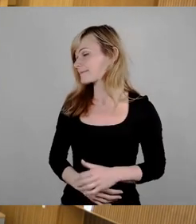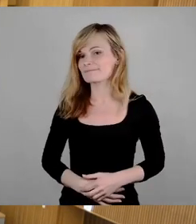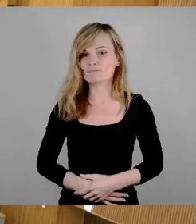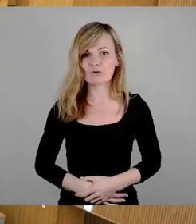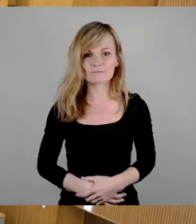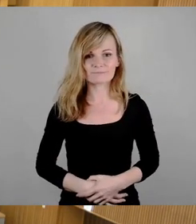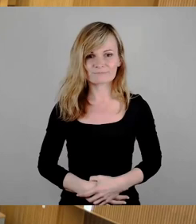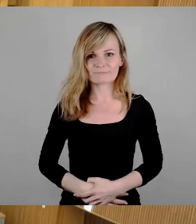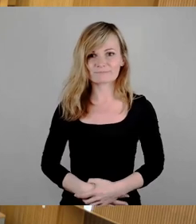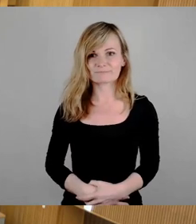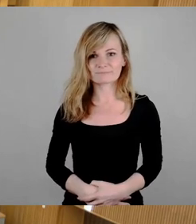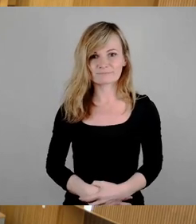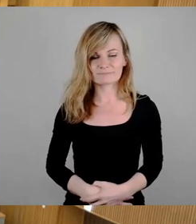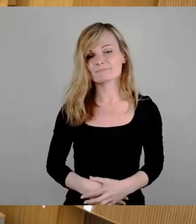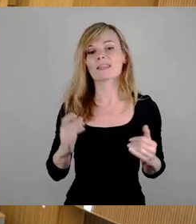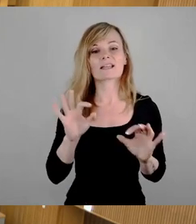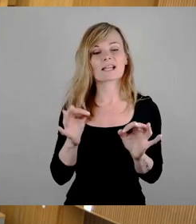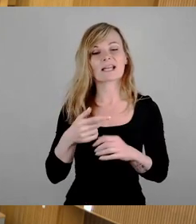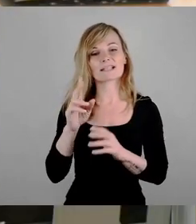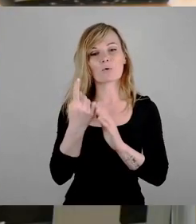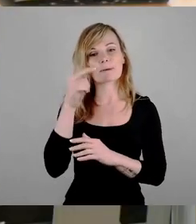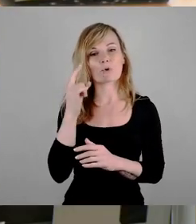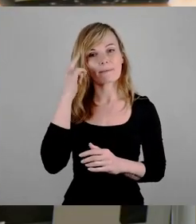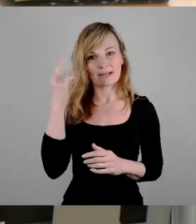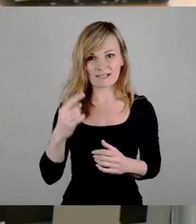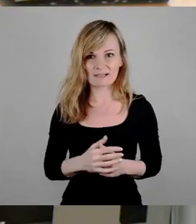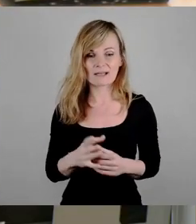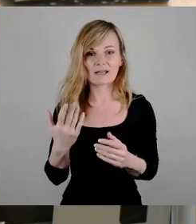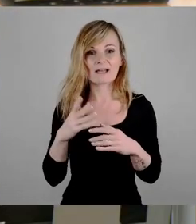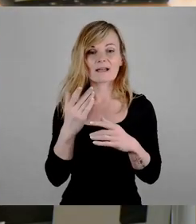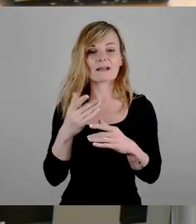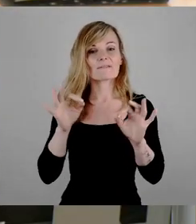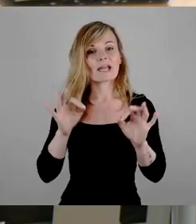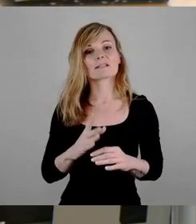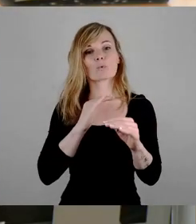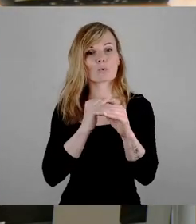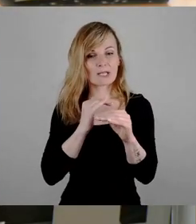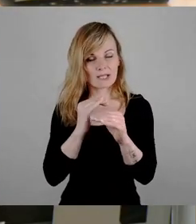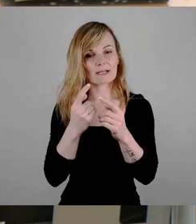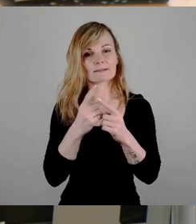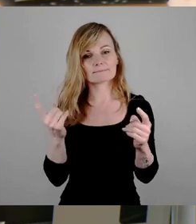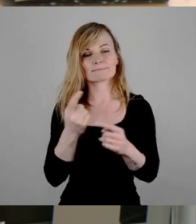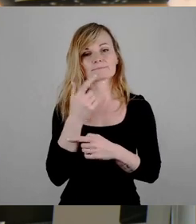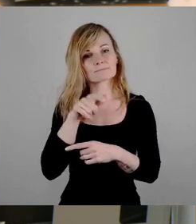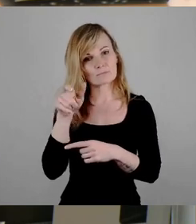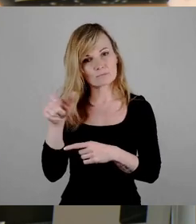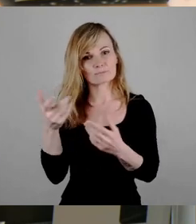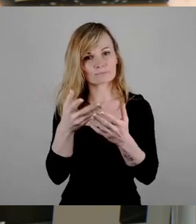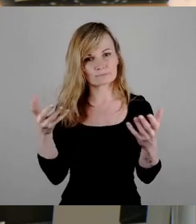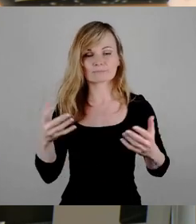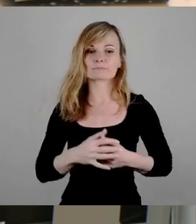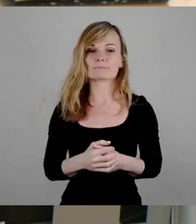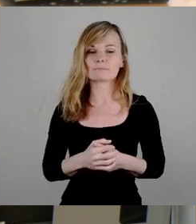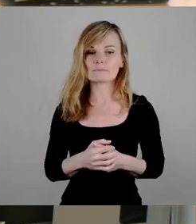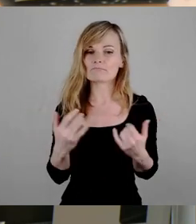Ja, sehr geehrter Herr Oberbürgermeister, verehrte Kolleginnen und Kollegen, liebe Mitbürgerinnen und Mitbürger. Wir haben ja nun